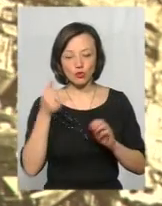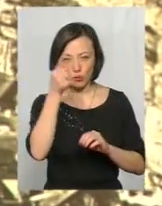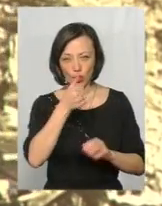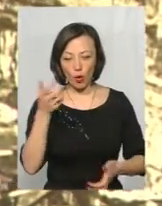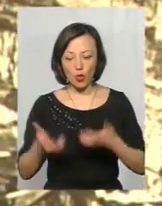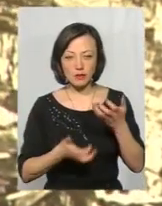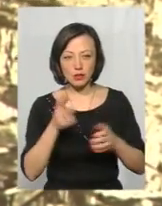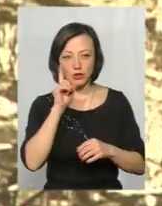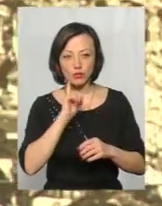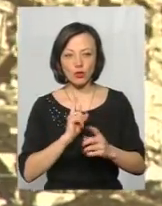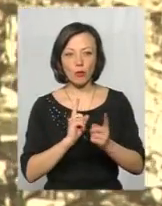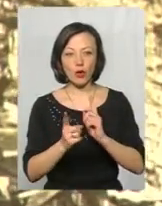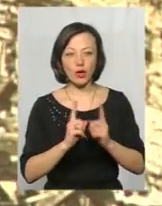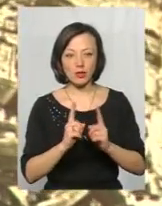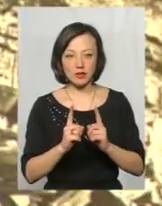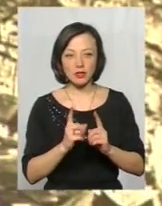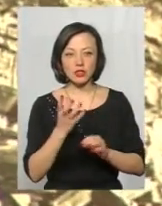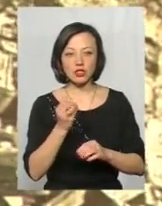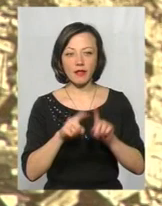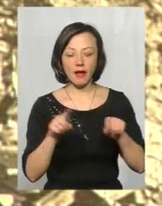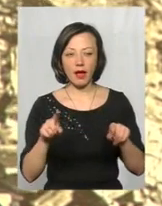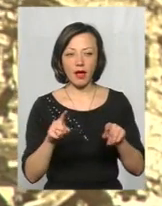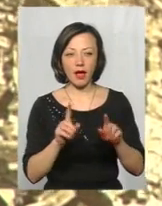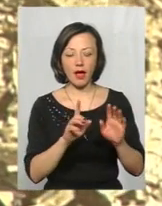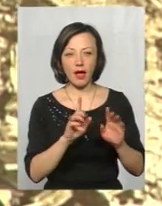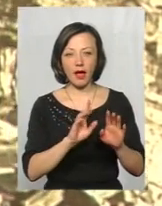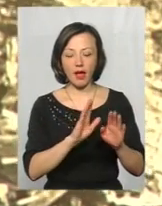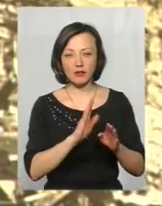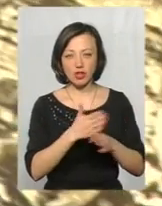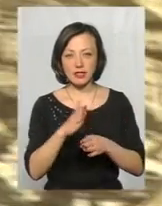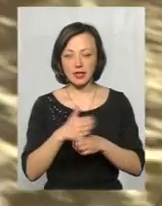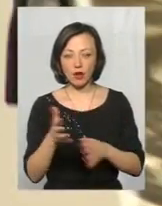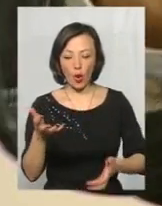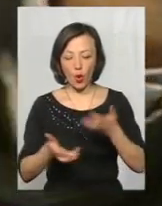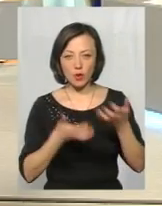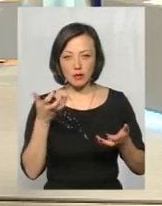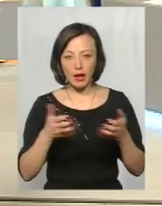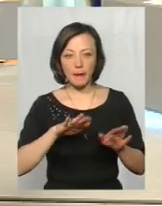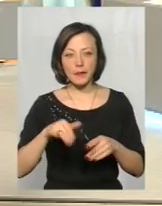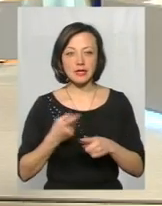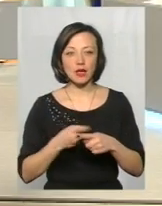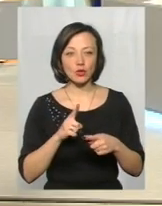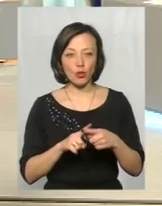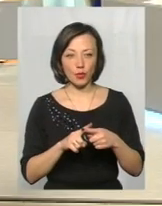зручності проїзду. Розібрали ще туди кілененти, ось цю браму також. Після того